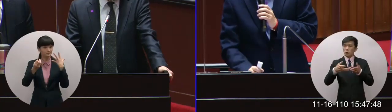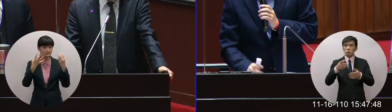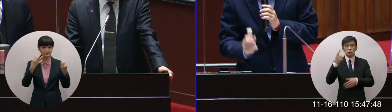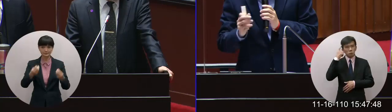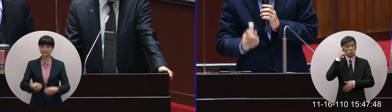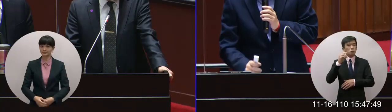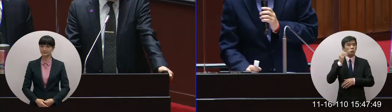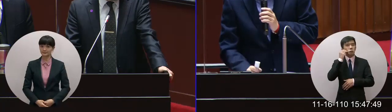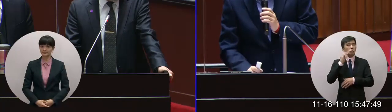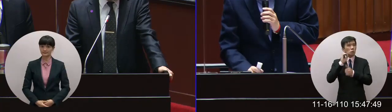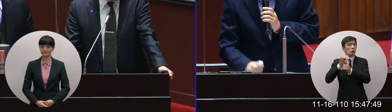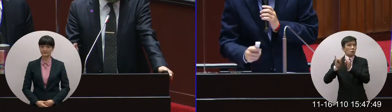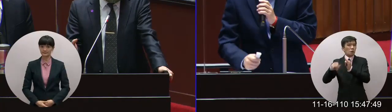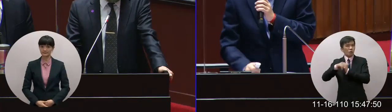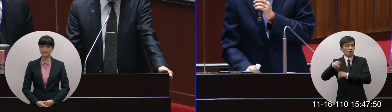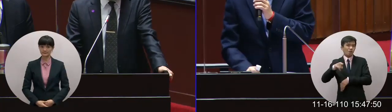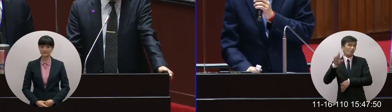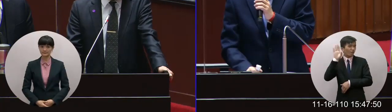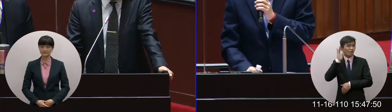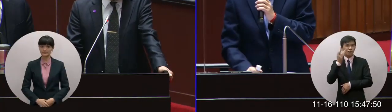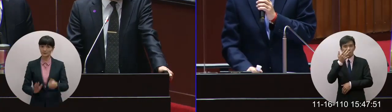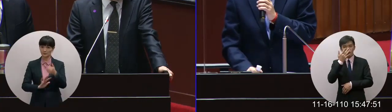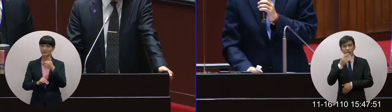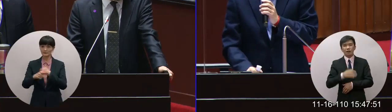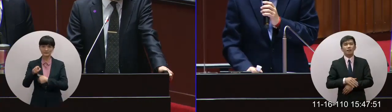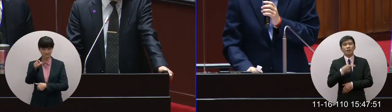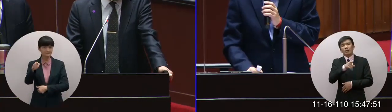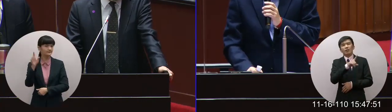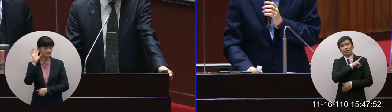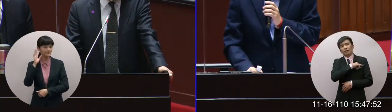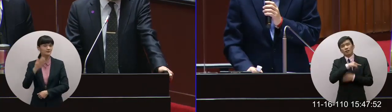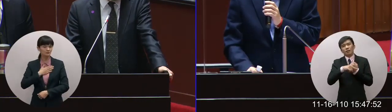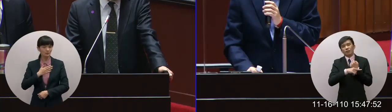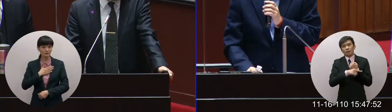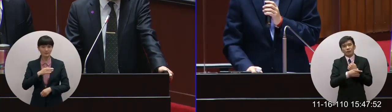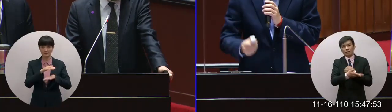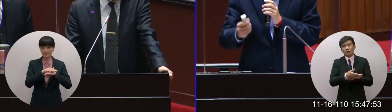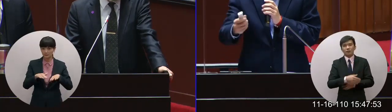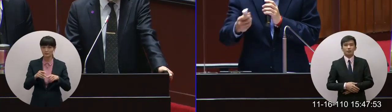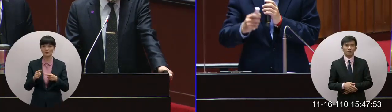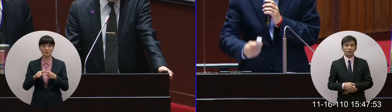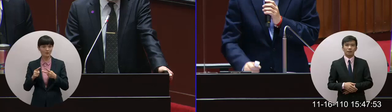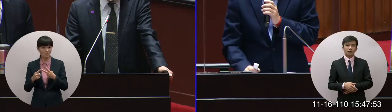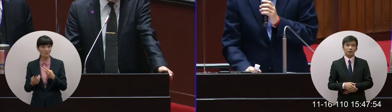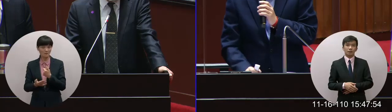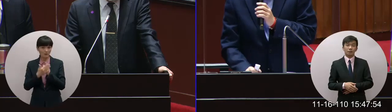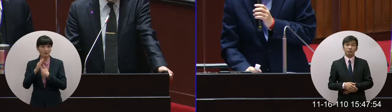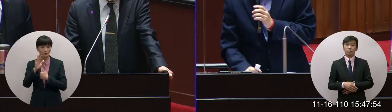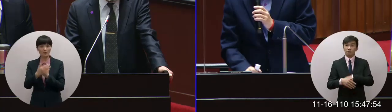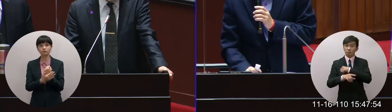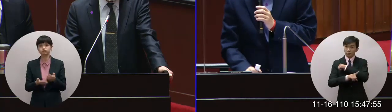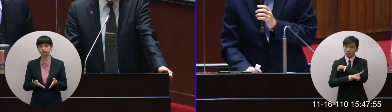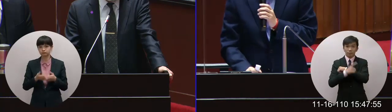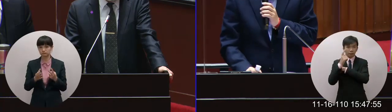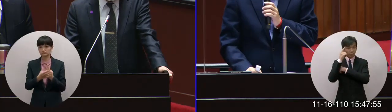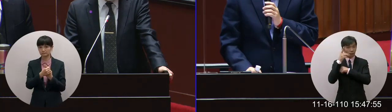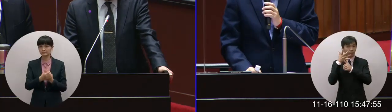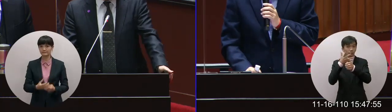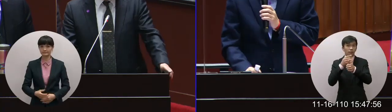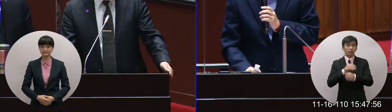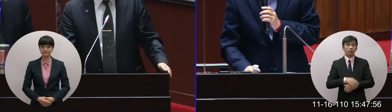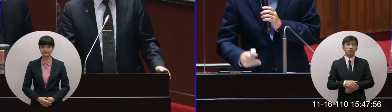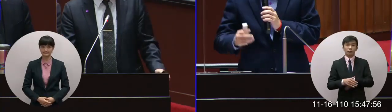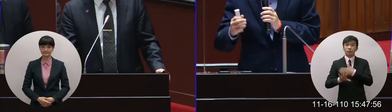聽不太懂啊你們自己去想一下最後一個問題就安全有效最要請最後一個問題就是剛剛很多委員都提到